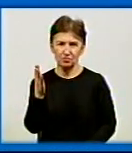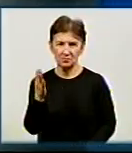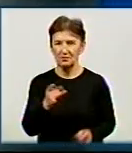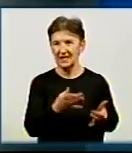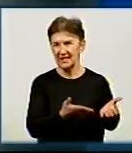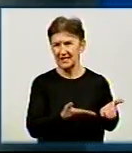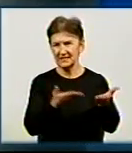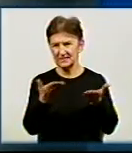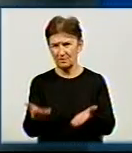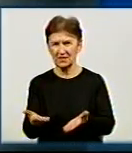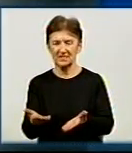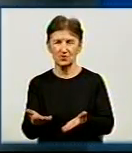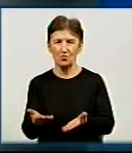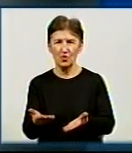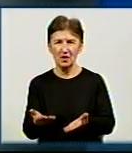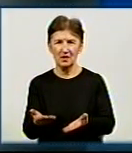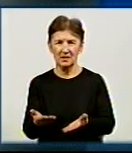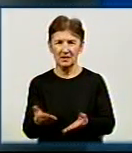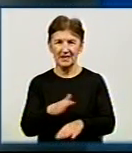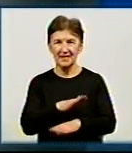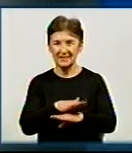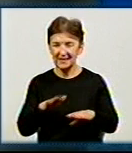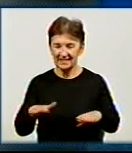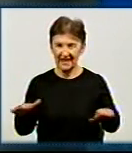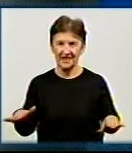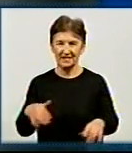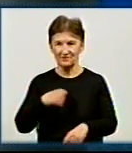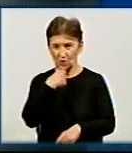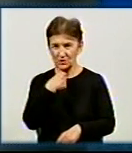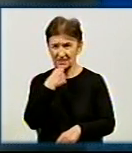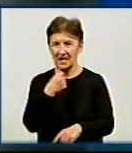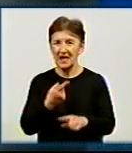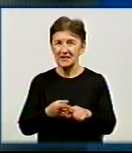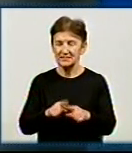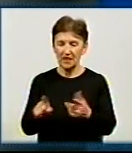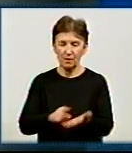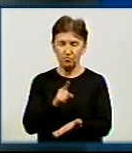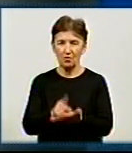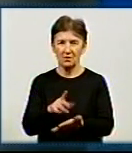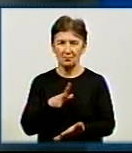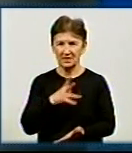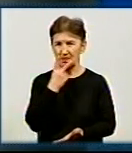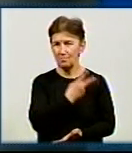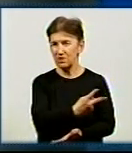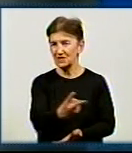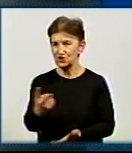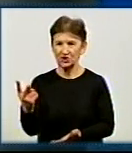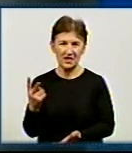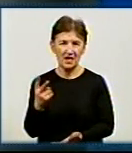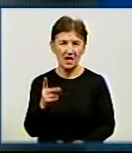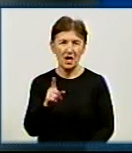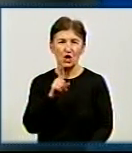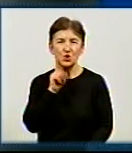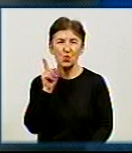запрошенням артистів, і з запрошенням дітей, перш за все, це повинні бачити юні спортсмени, що в них є до чого